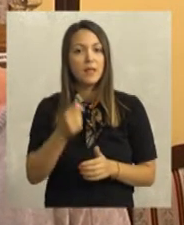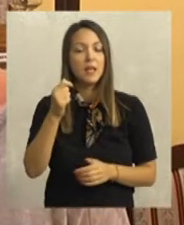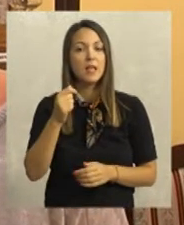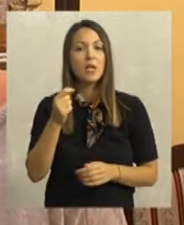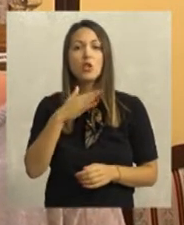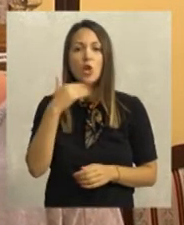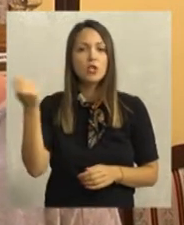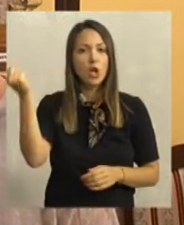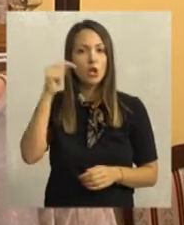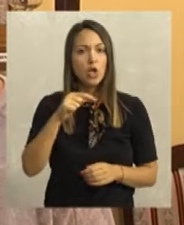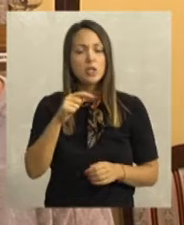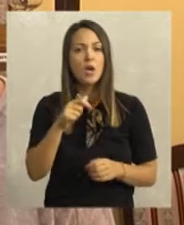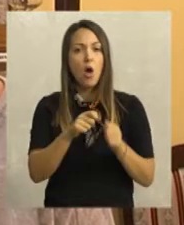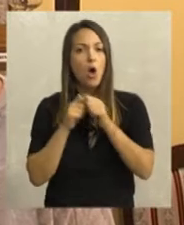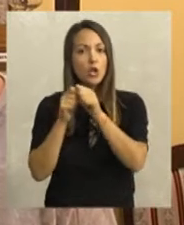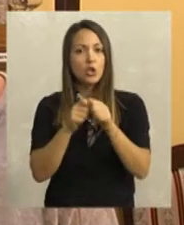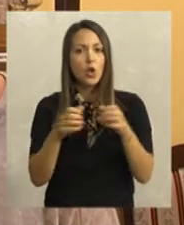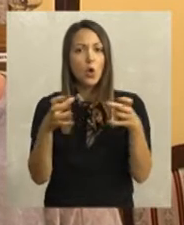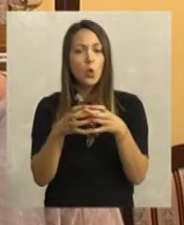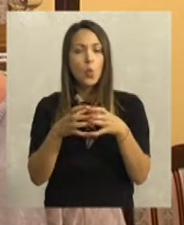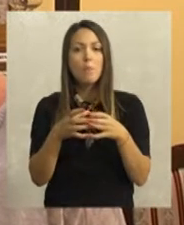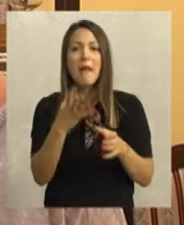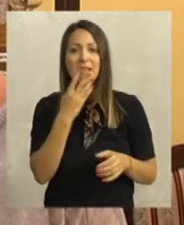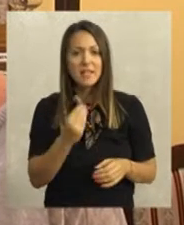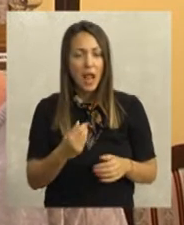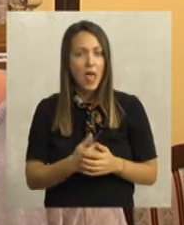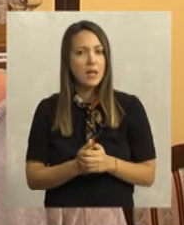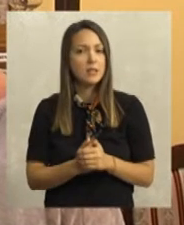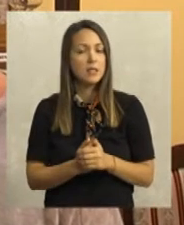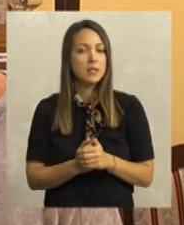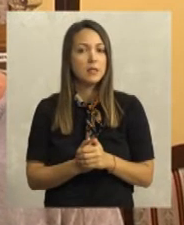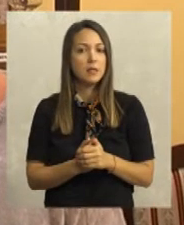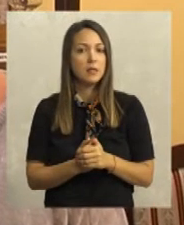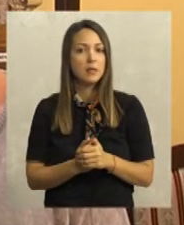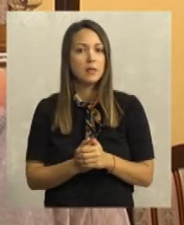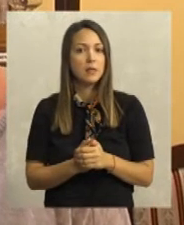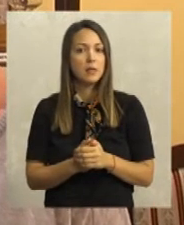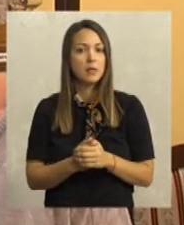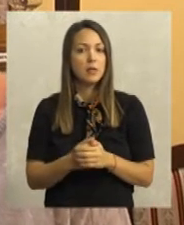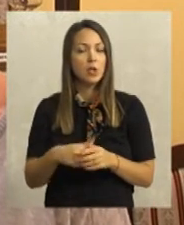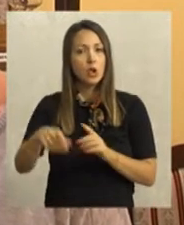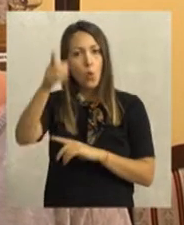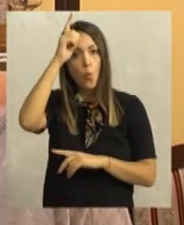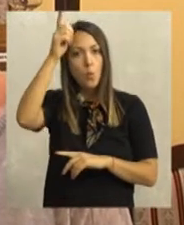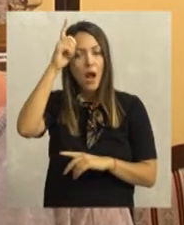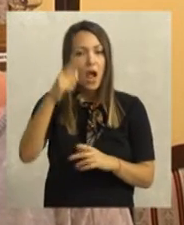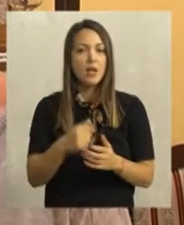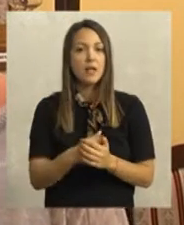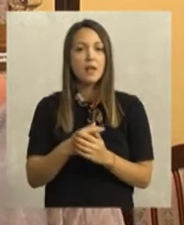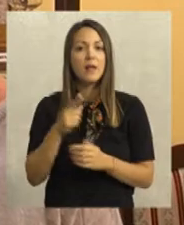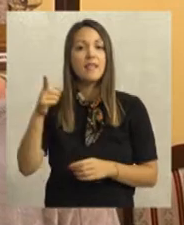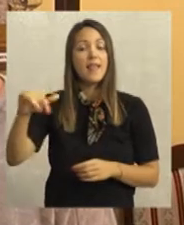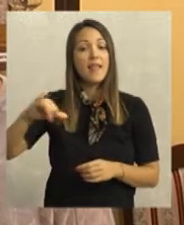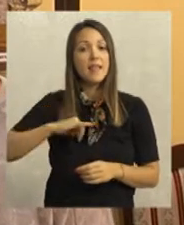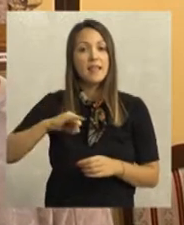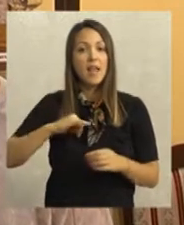dosta nam dolaze i organizovano. Grupe izraelaca, turaka, njih recimo obojozno interesuje